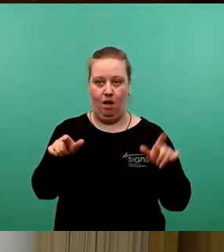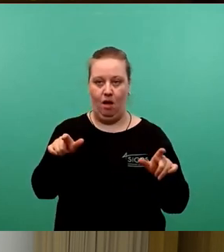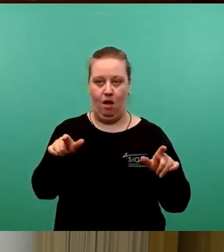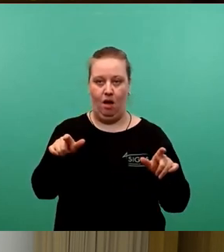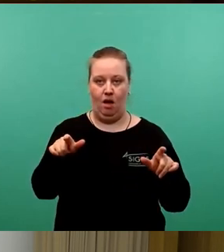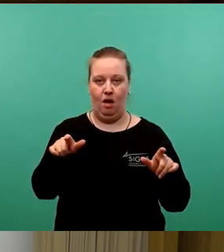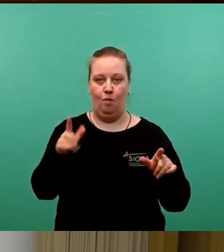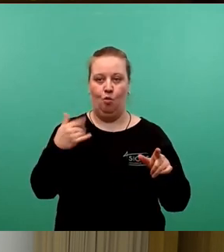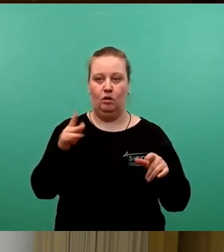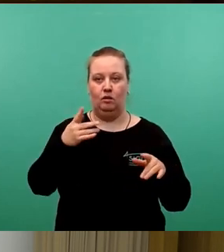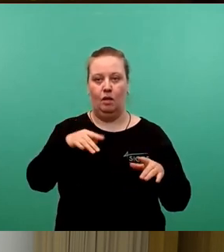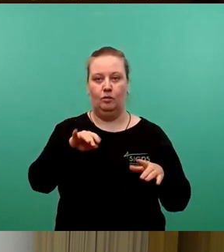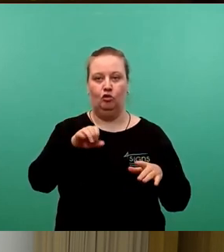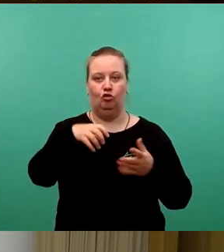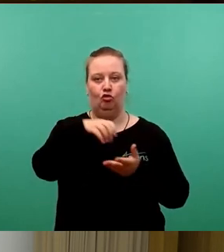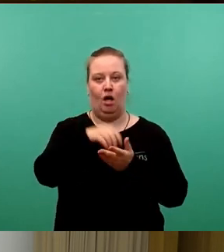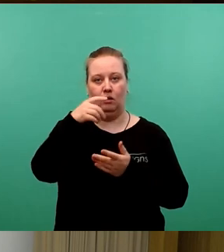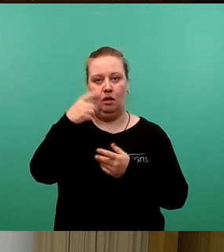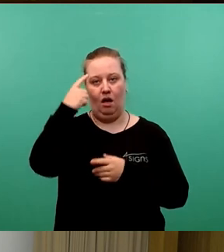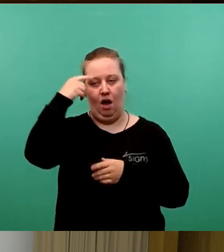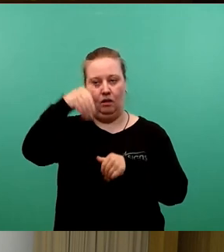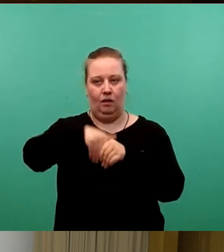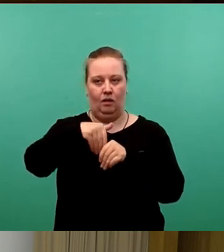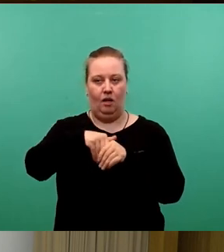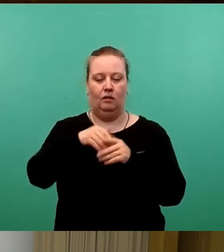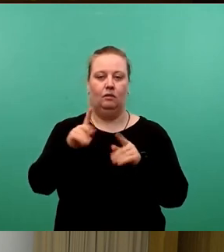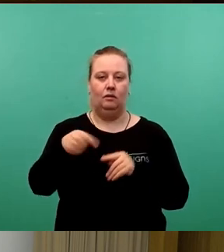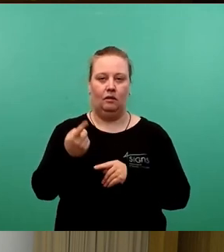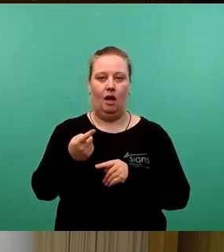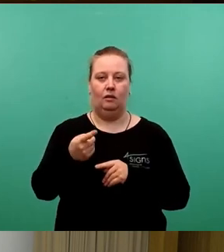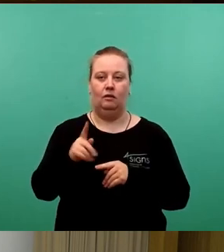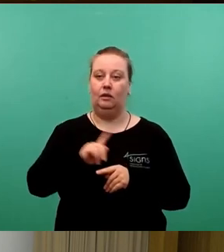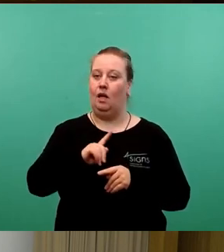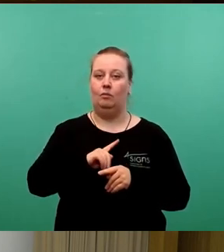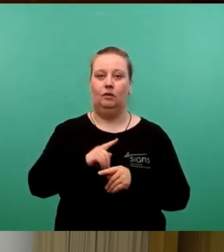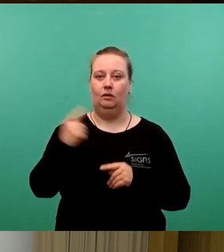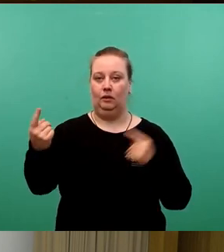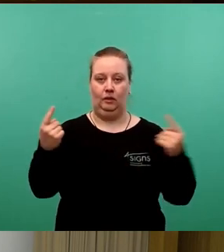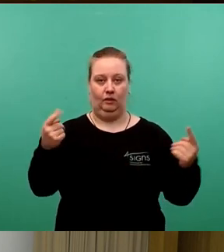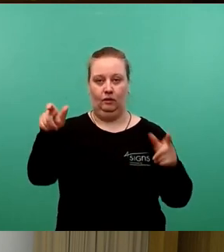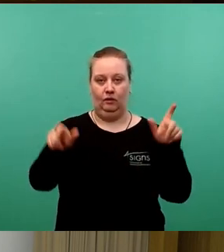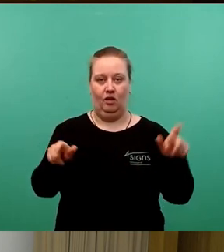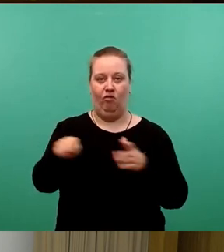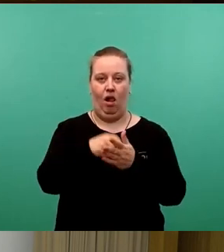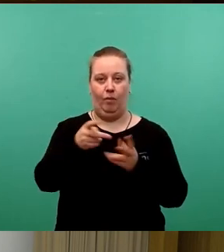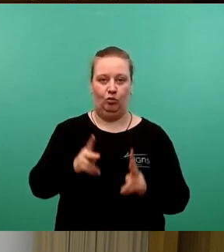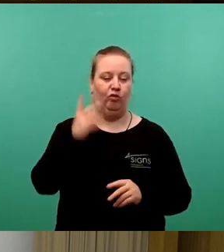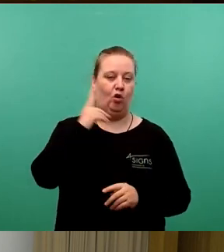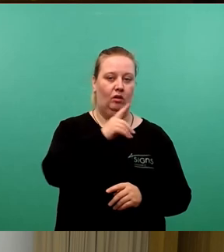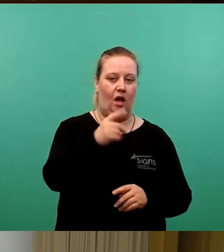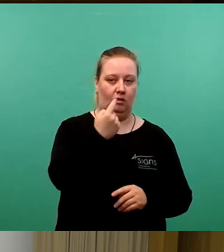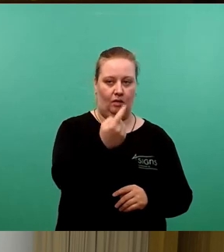die aus dem Kreis des Stadtrates kommen, dass sie dann in dem Falle nicht wahlberechtigt sind, aber jetzt in dem Falle Frau Dagen treffen.